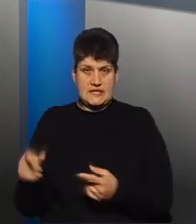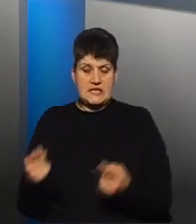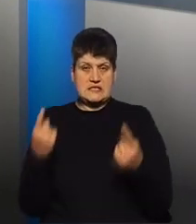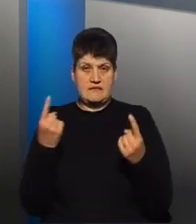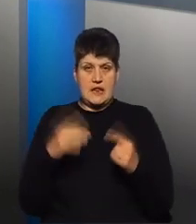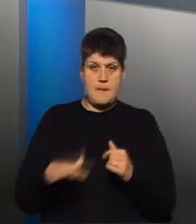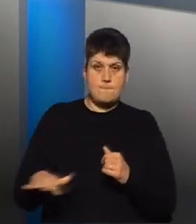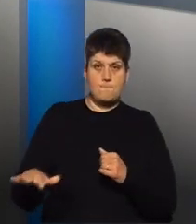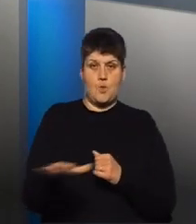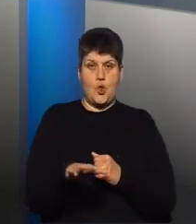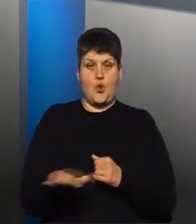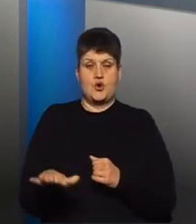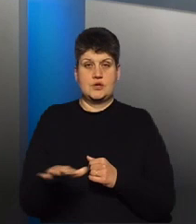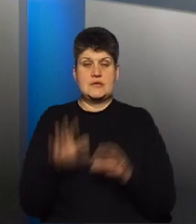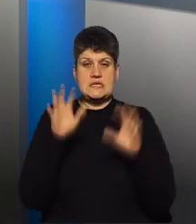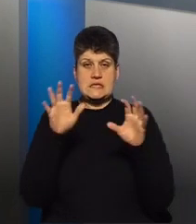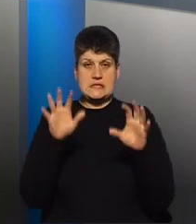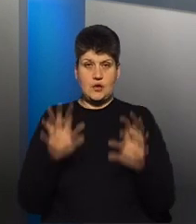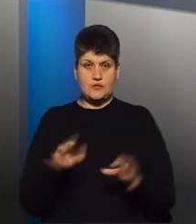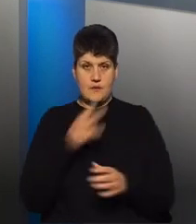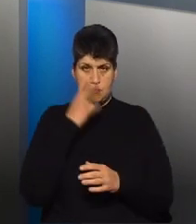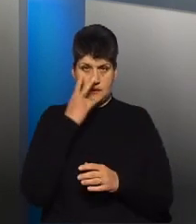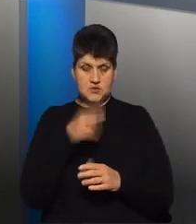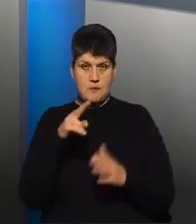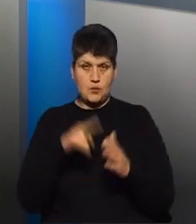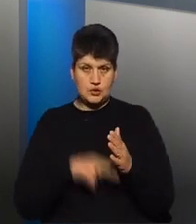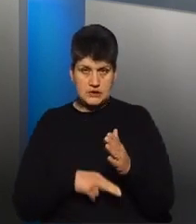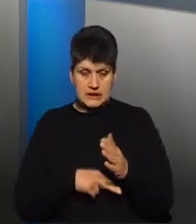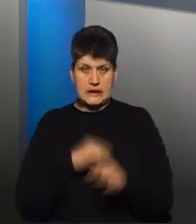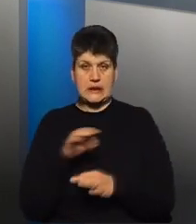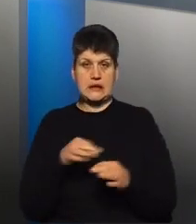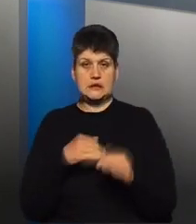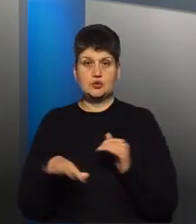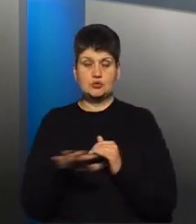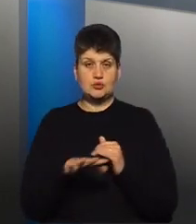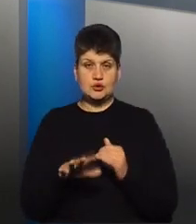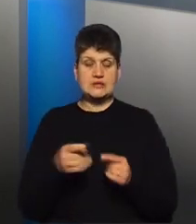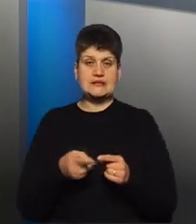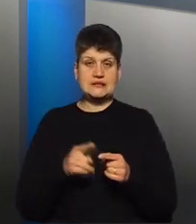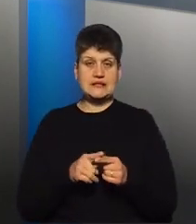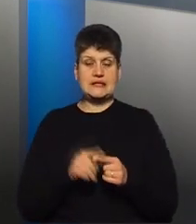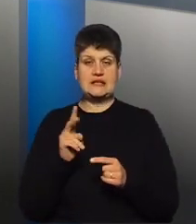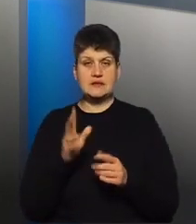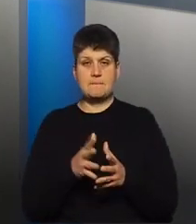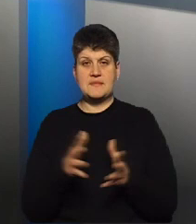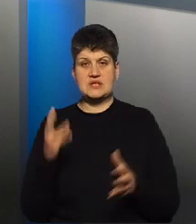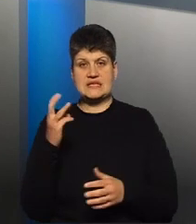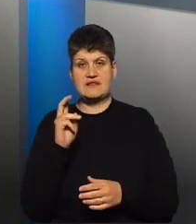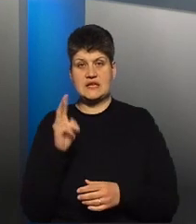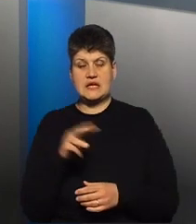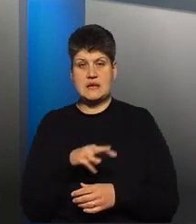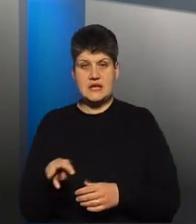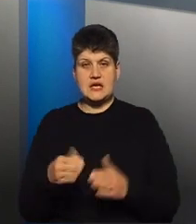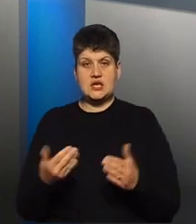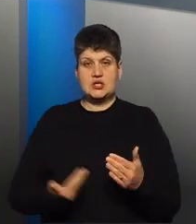то законодавство передбачає податок на надлишкову площу. Це для квартир понад 300 квадратних метрів. І для житлових будинків понад 500